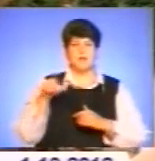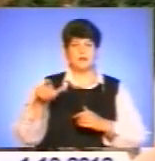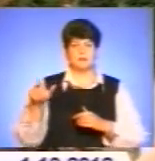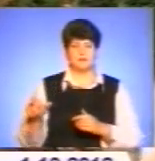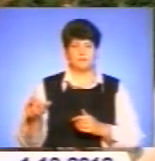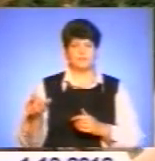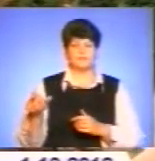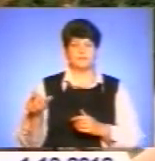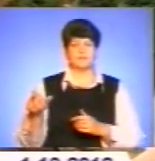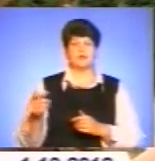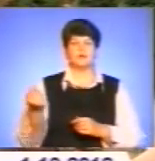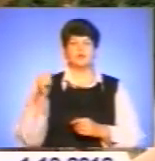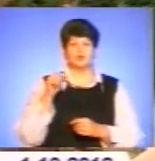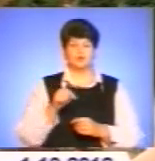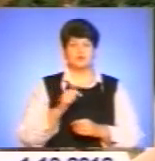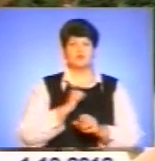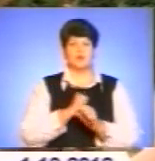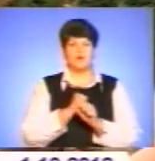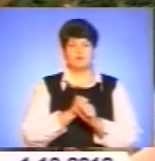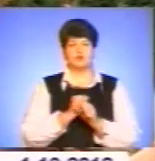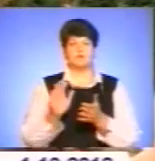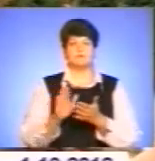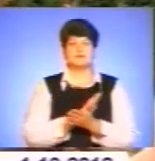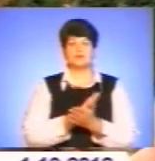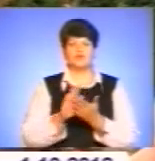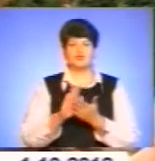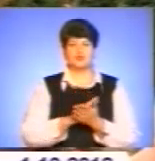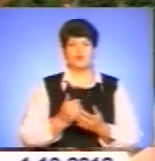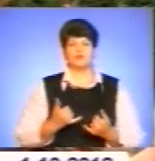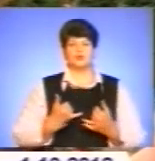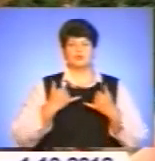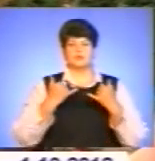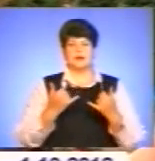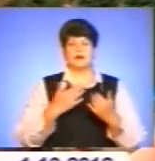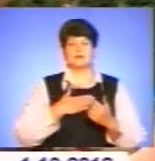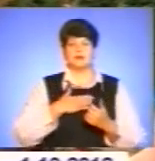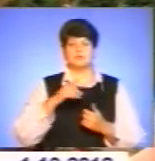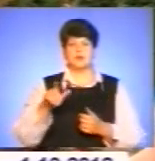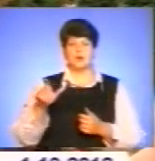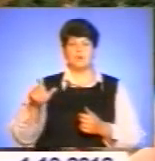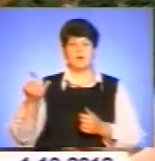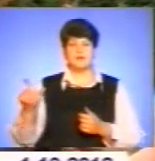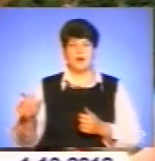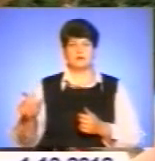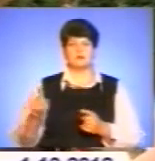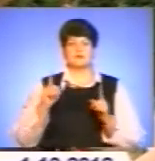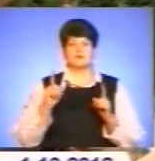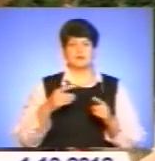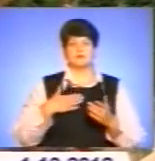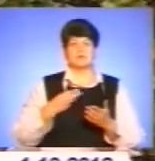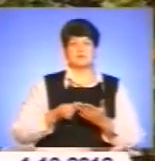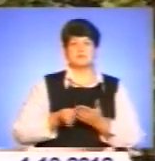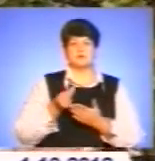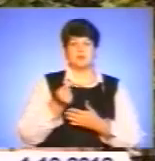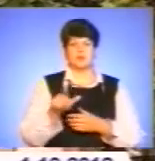то зроблено безкоштовно для наших громадян, тільки ми заплатили дорогу.